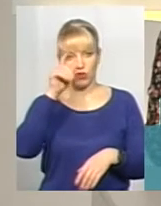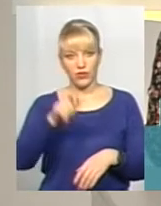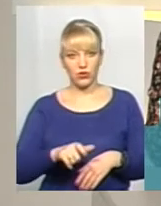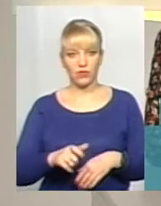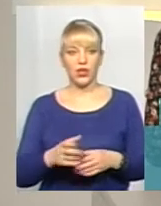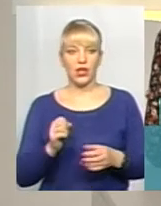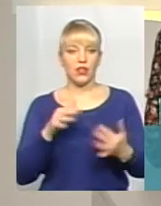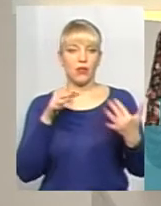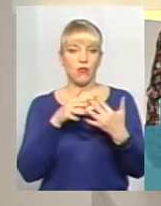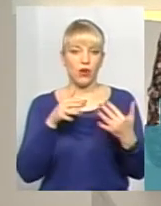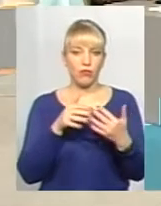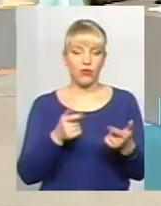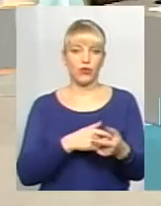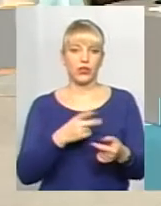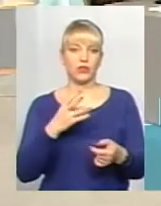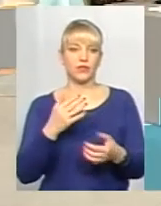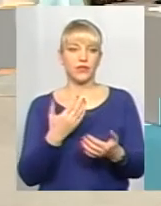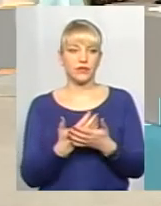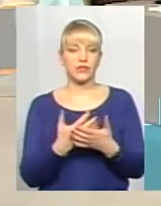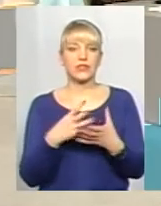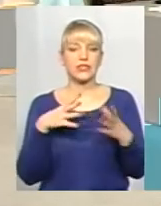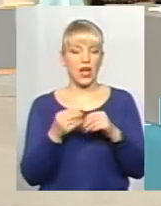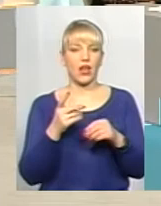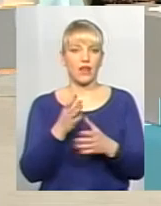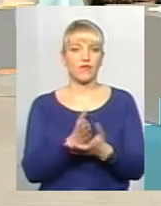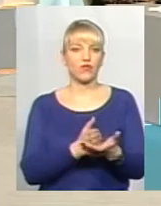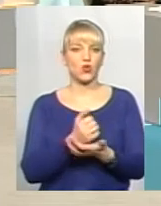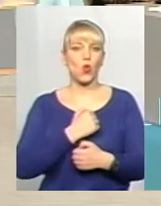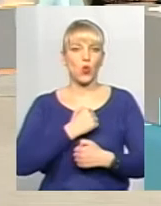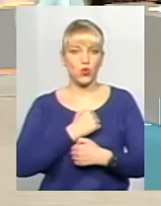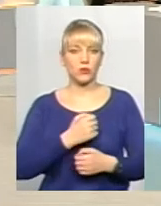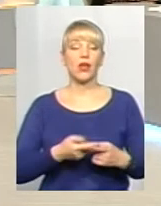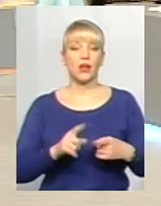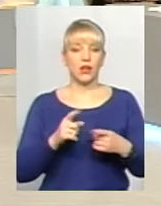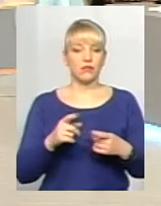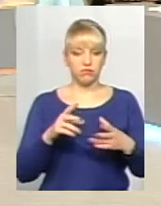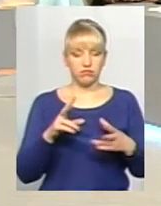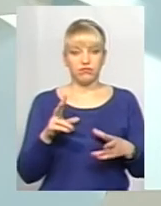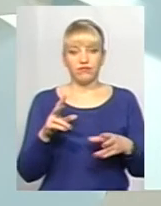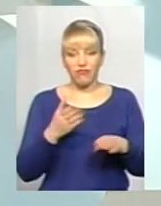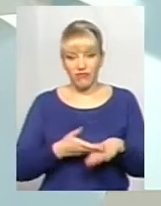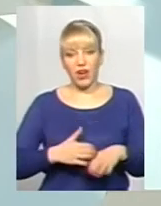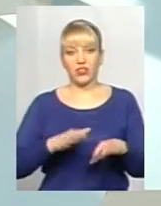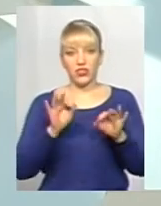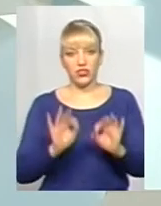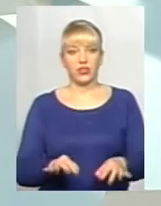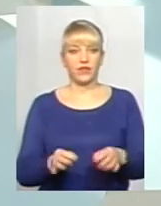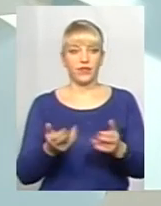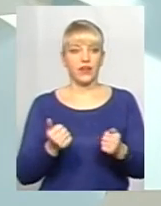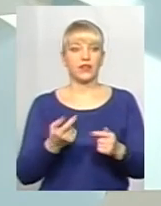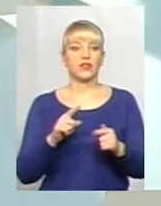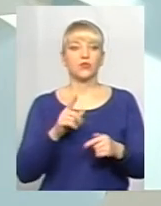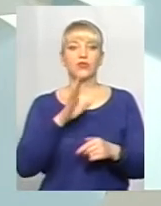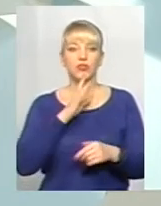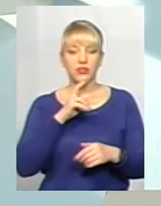на полі бою, на передовій, взагалі у службі? Ну, звичайно, важче, тому що жінка, жінка